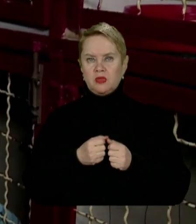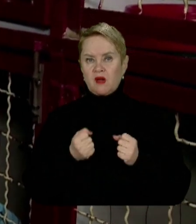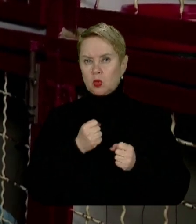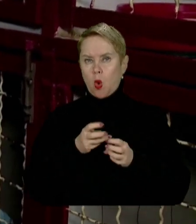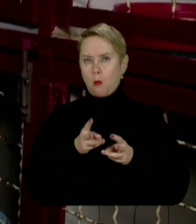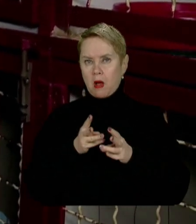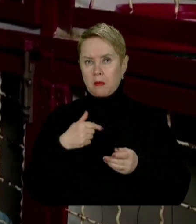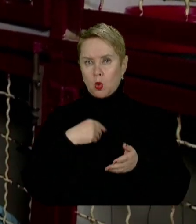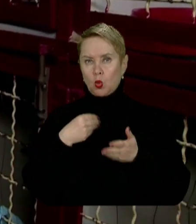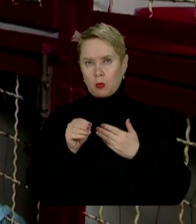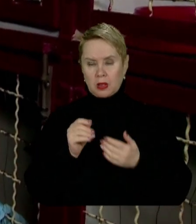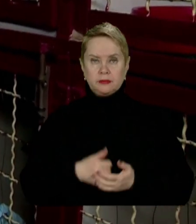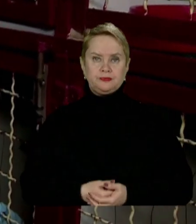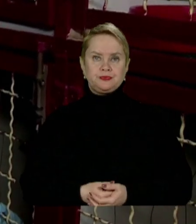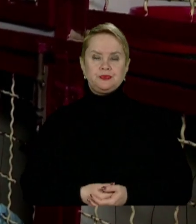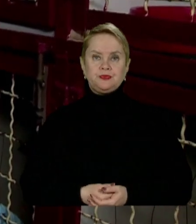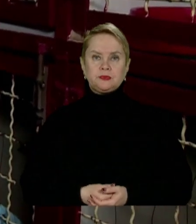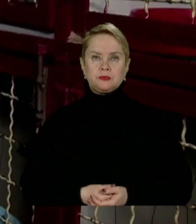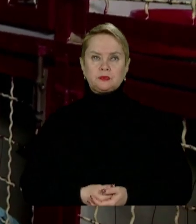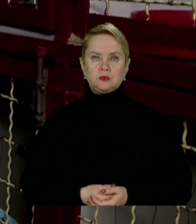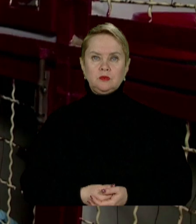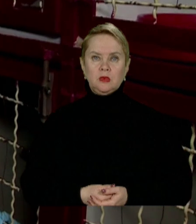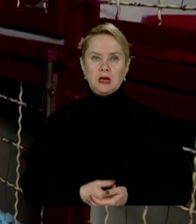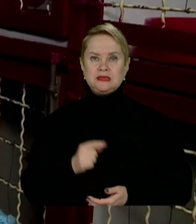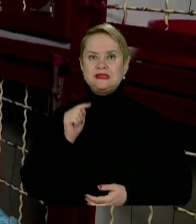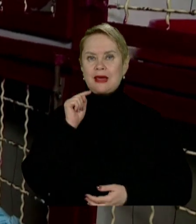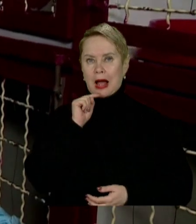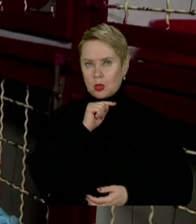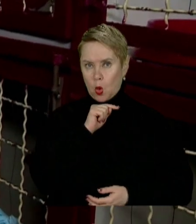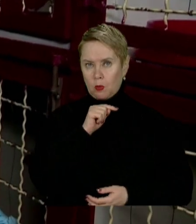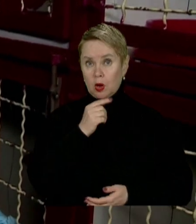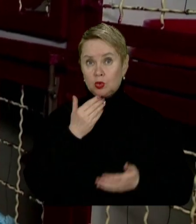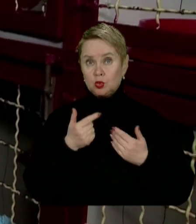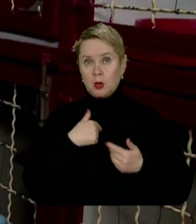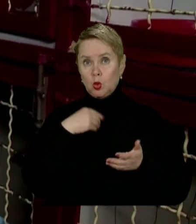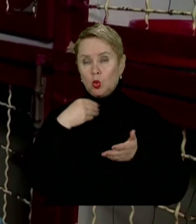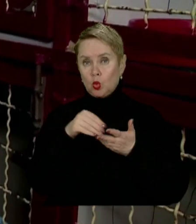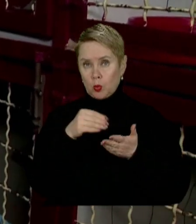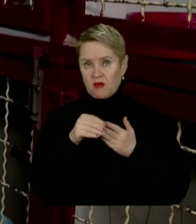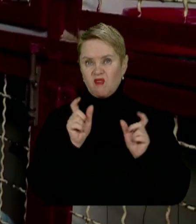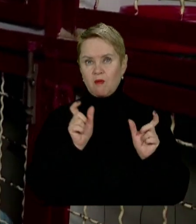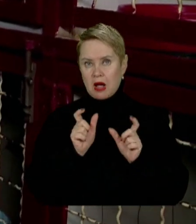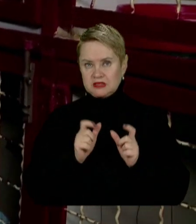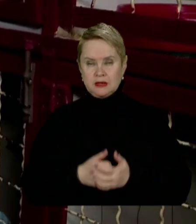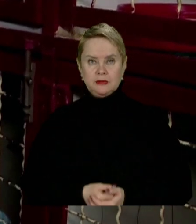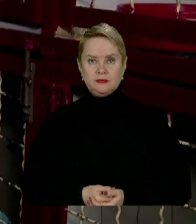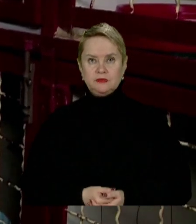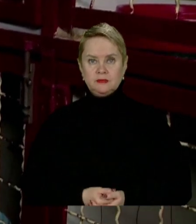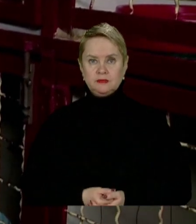Якщо б ми купували, трохи зекономили, бо якщо б ми купували в магазині